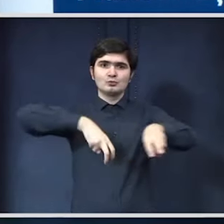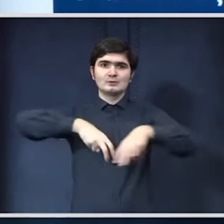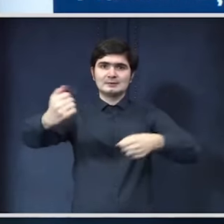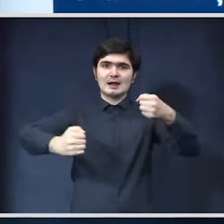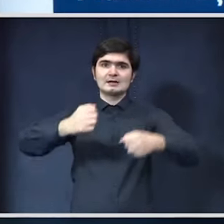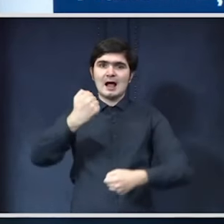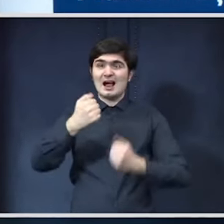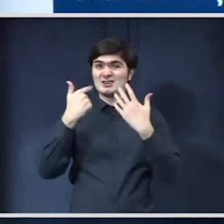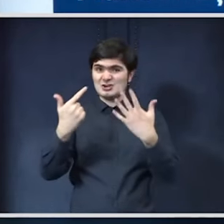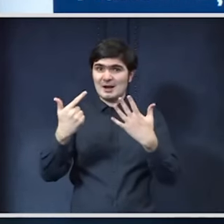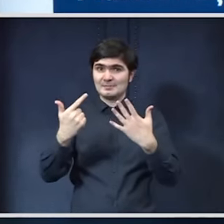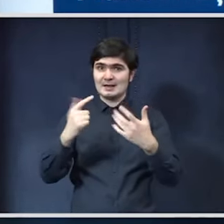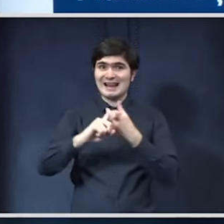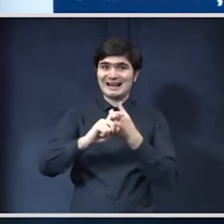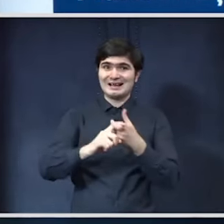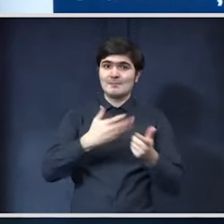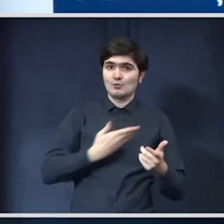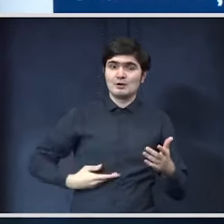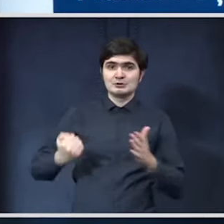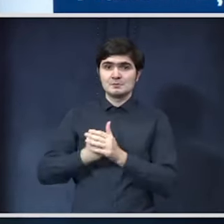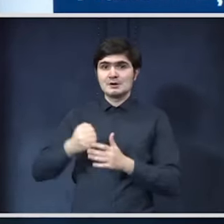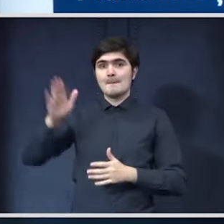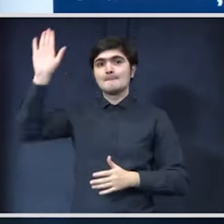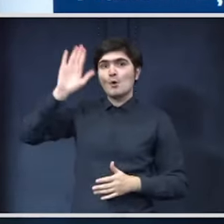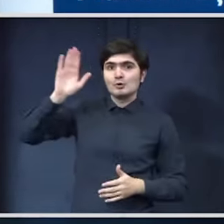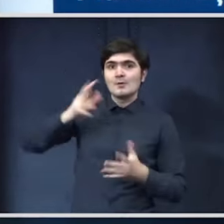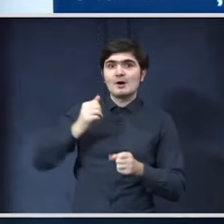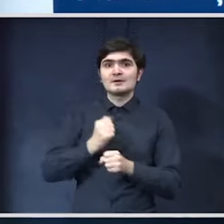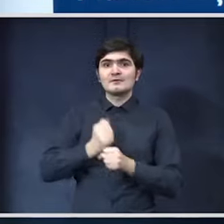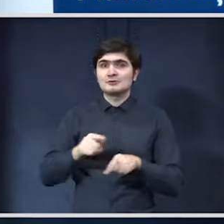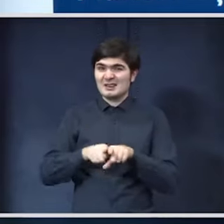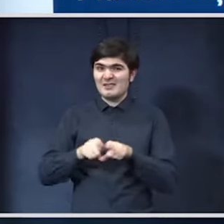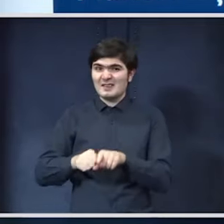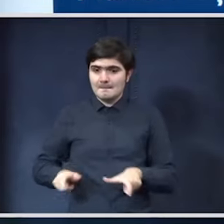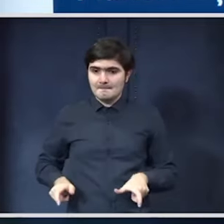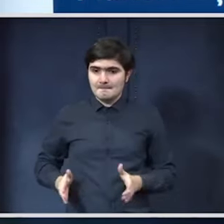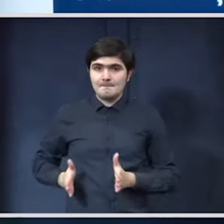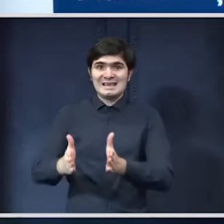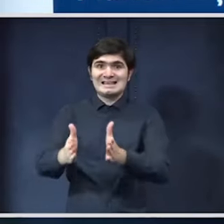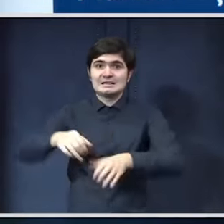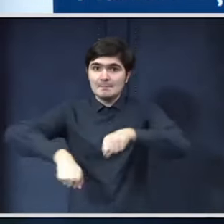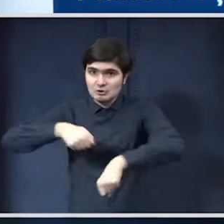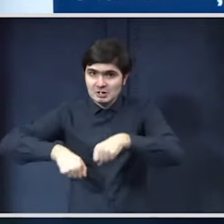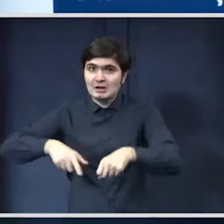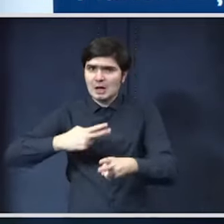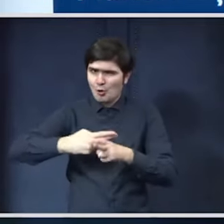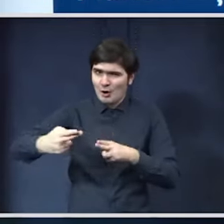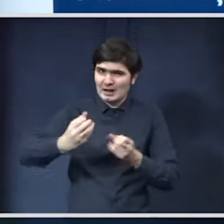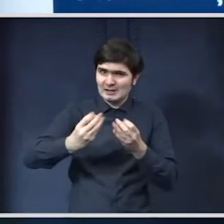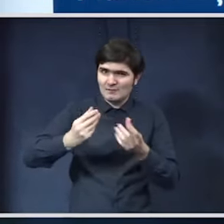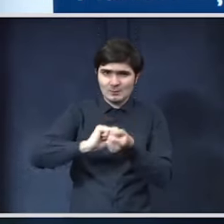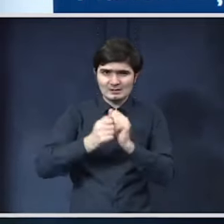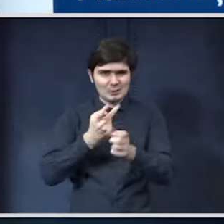A7 care leagă Moldova de București ar putea exista piste de biciclete este o informație corectă sau este o informație